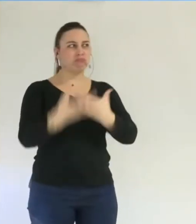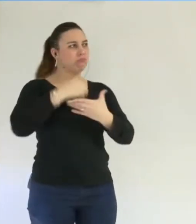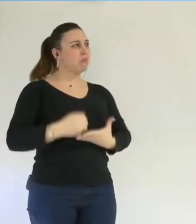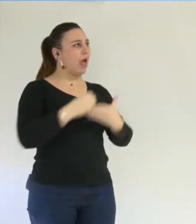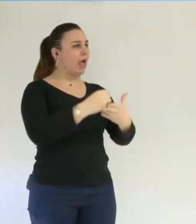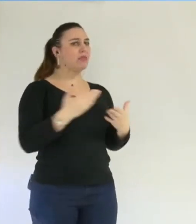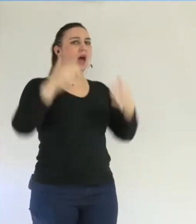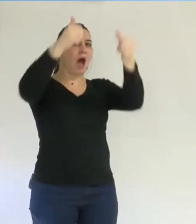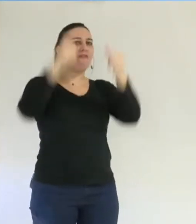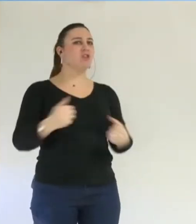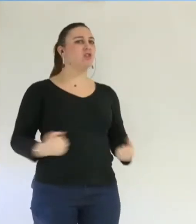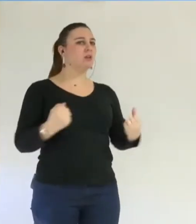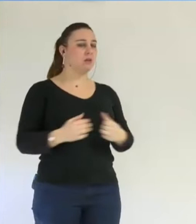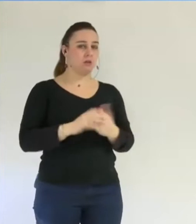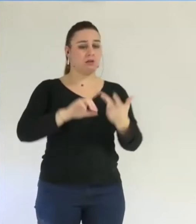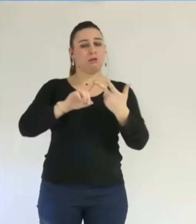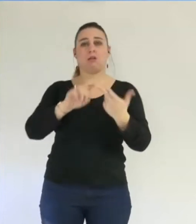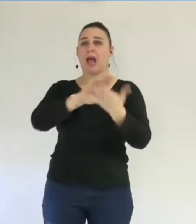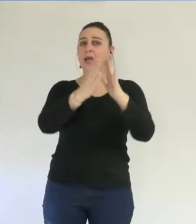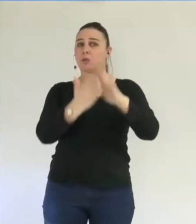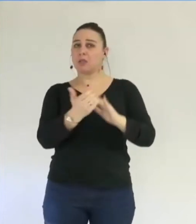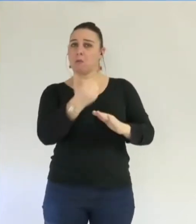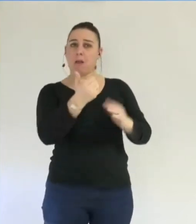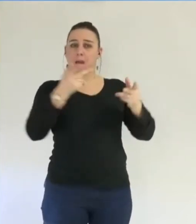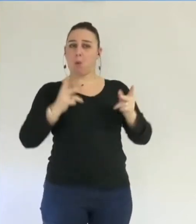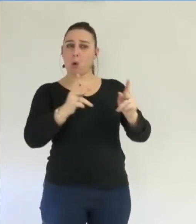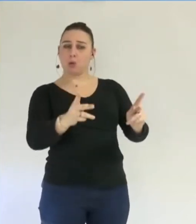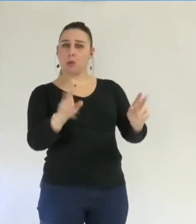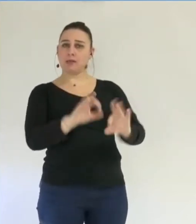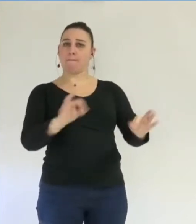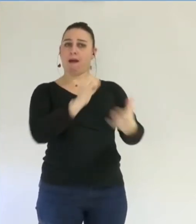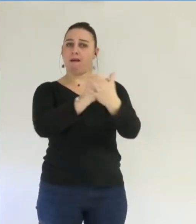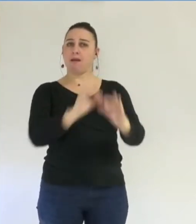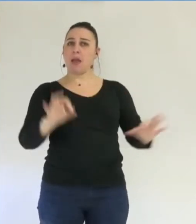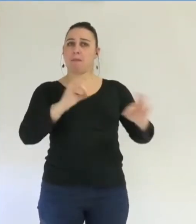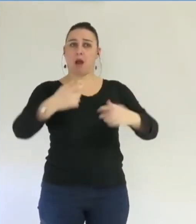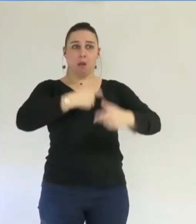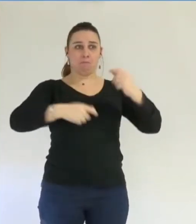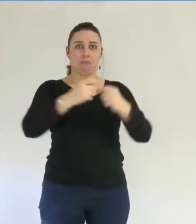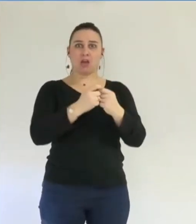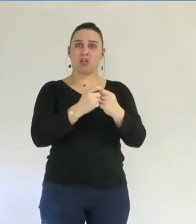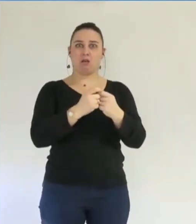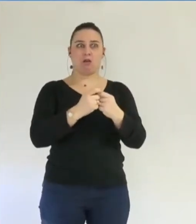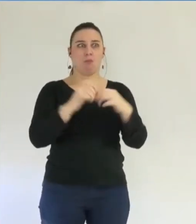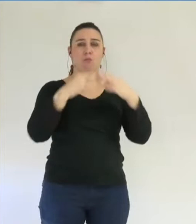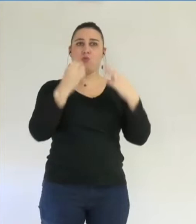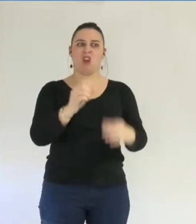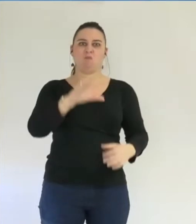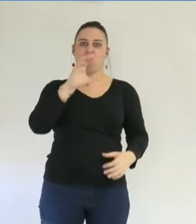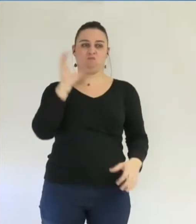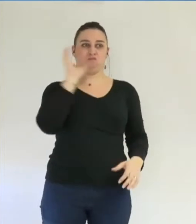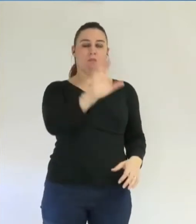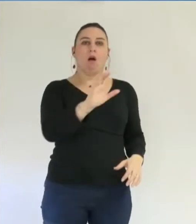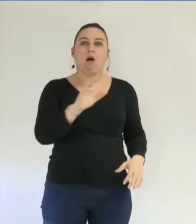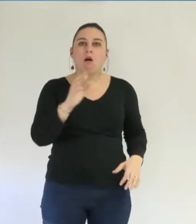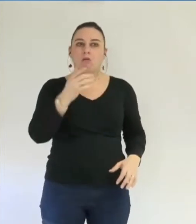l'association n'était pas destinée ou habilité à se voir attribuer à un marché d'une telle envergure. Le rapport de la Chambre régionale